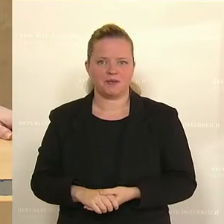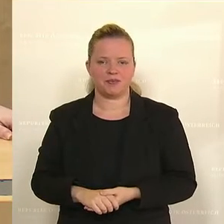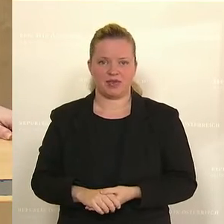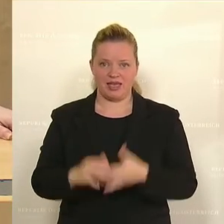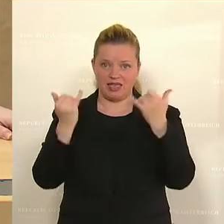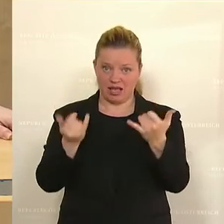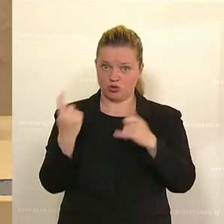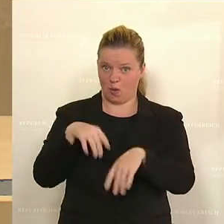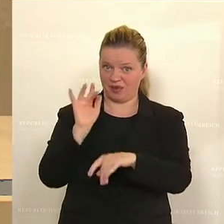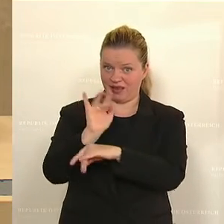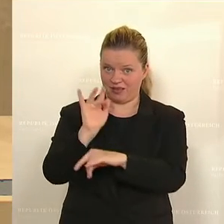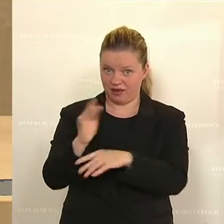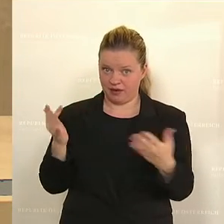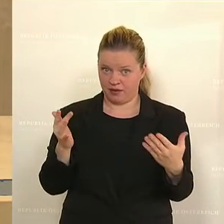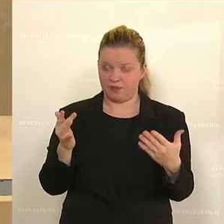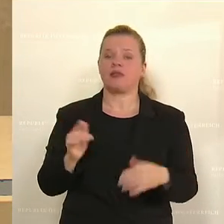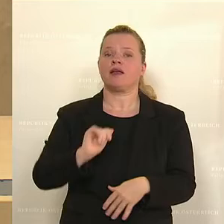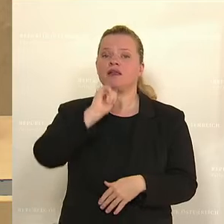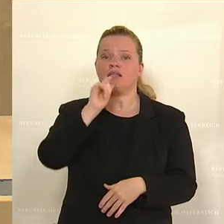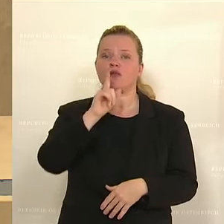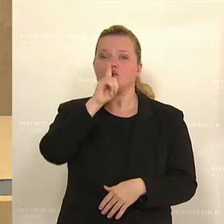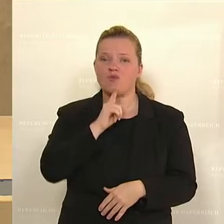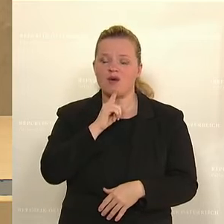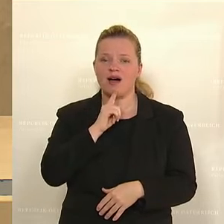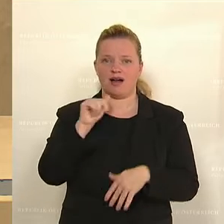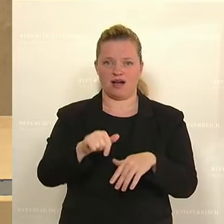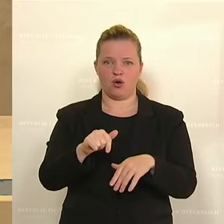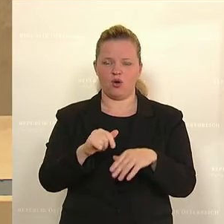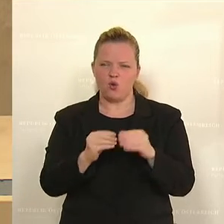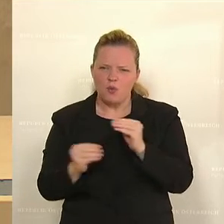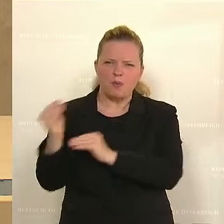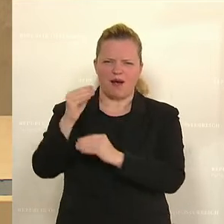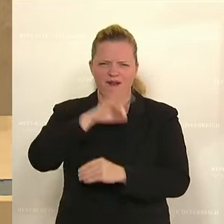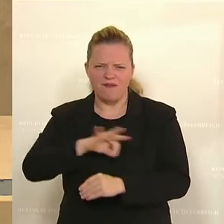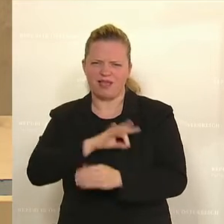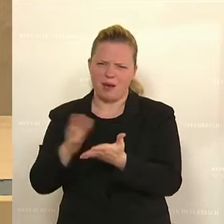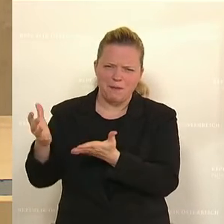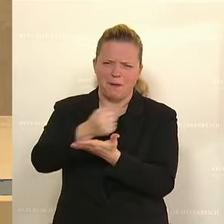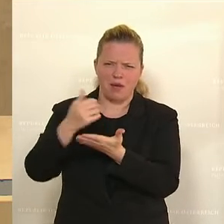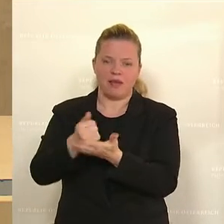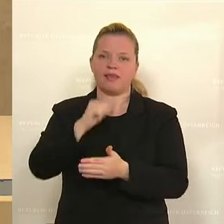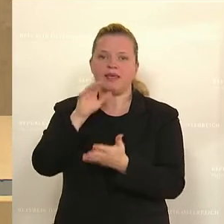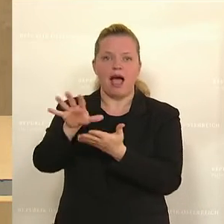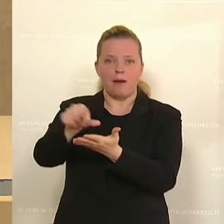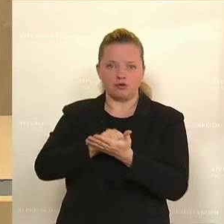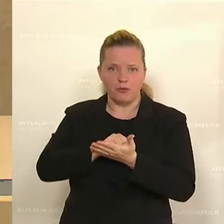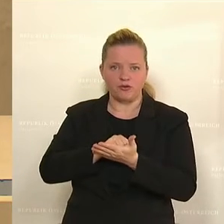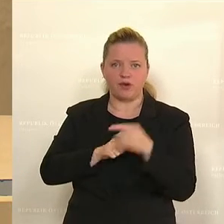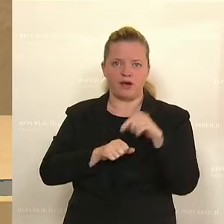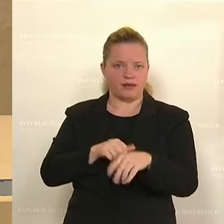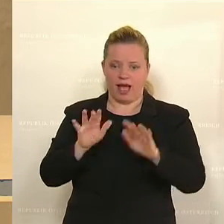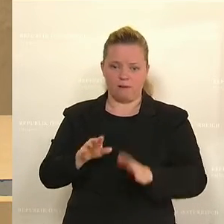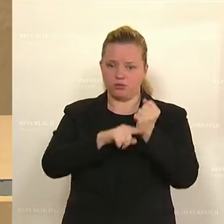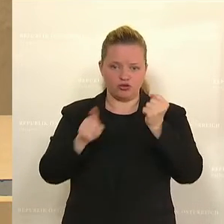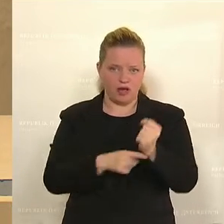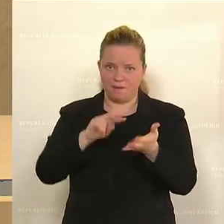die Kritik, nicht nur, dass Sie diese Übergewinne nicht abschöpfen, da findet sich dazu aber nichts